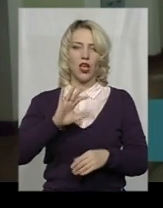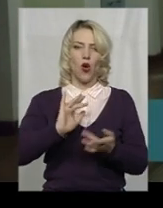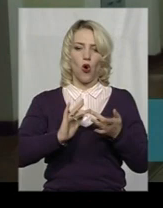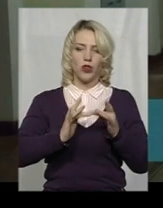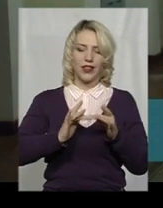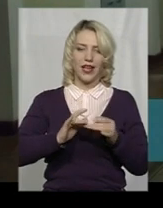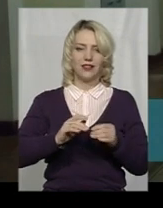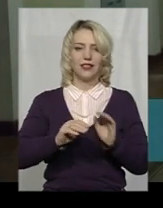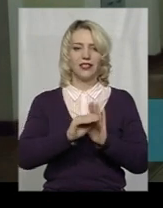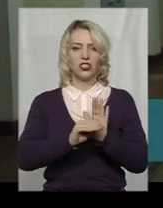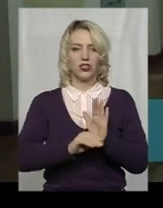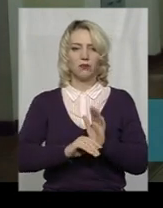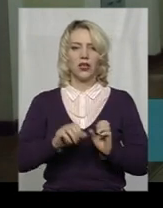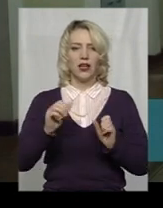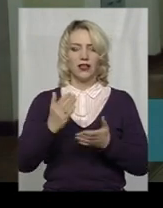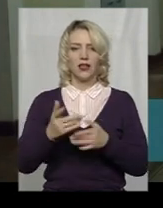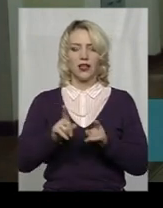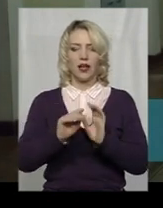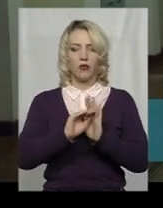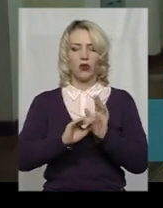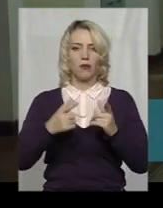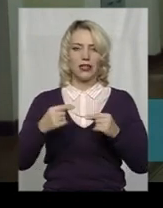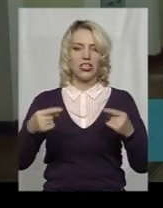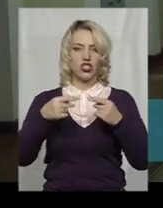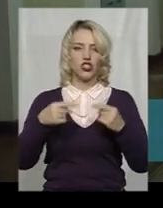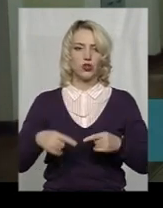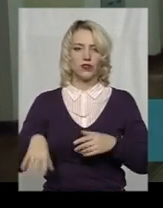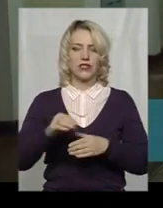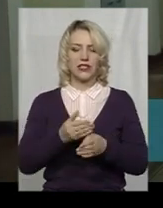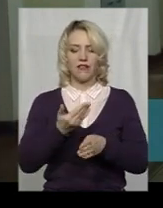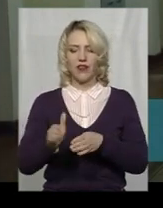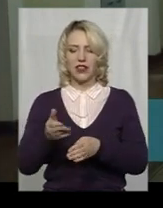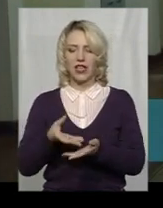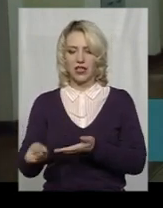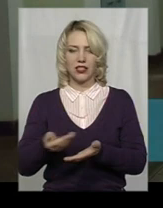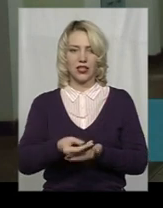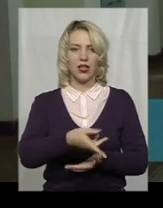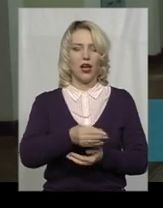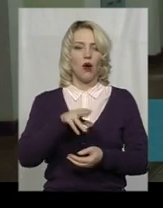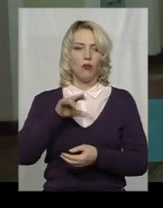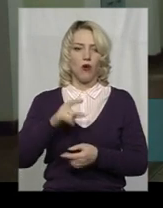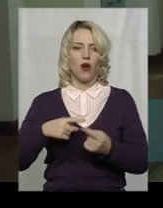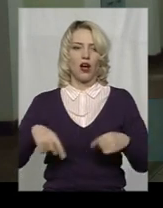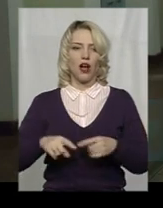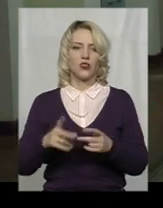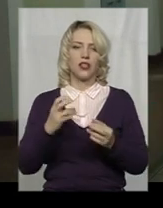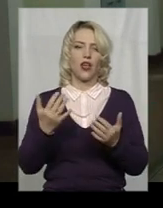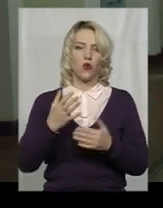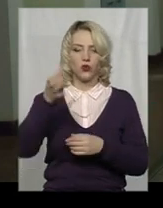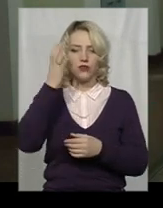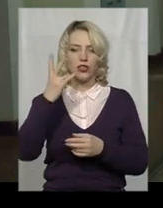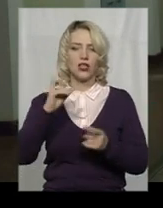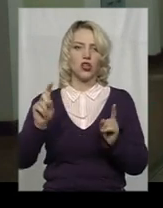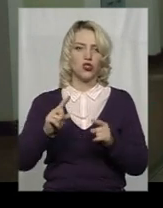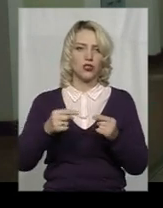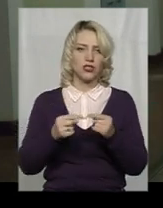-режимі. Така є програма, де чітко все видатки по галузям, на яку освіту, на що саме